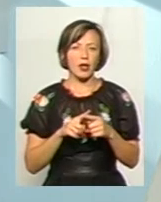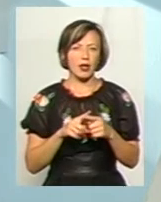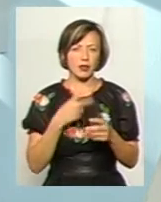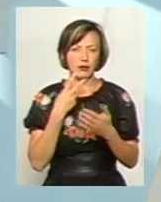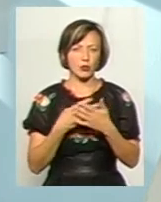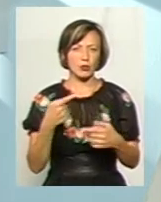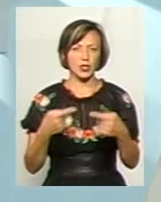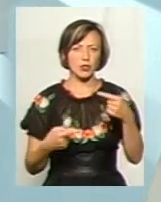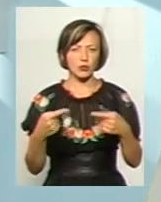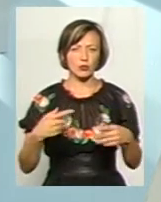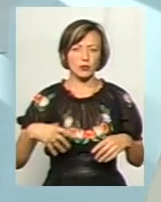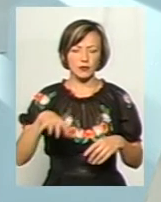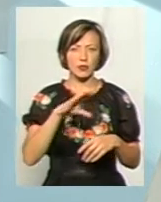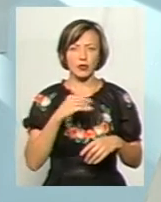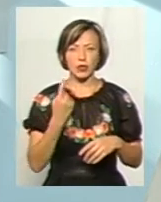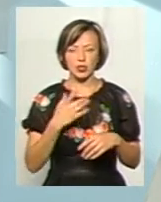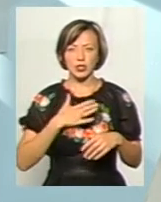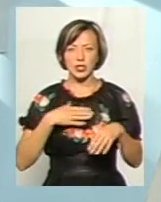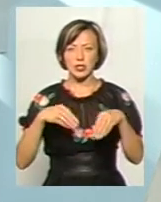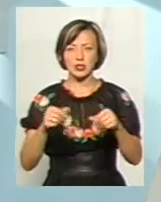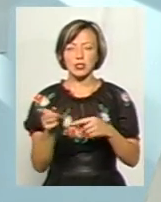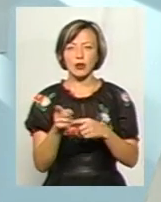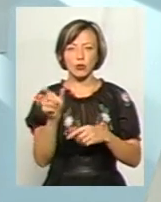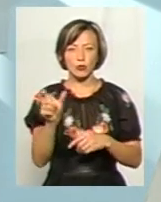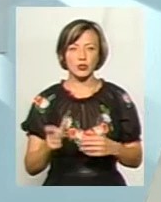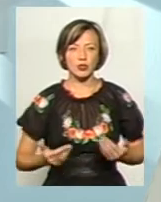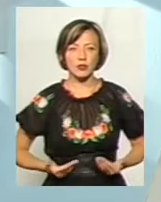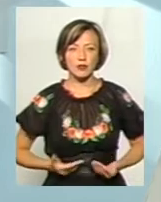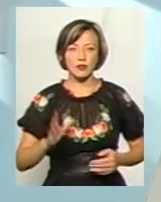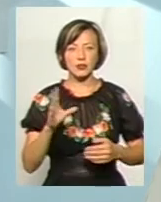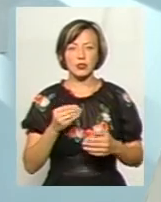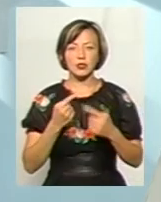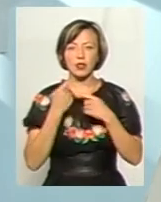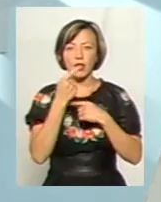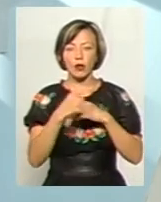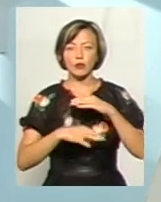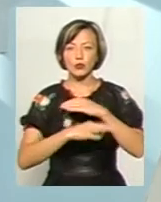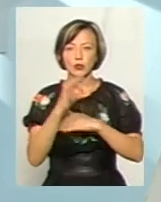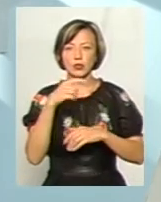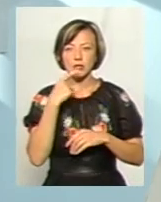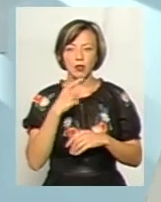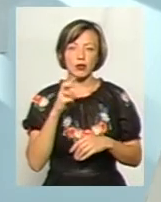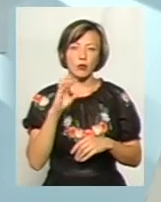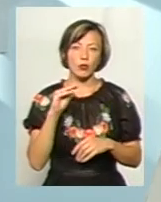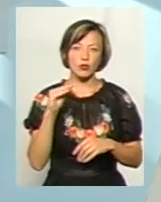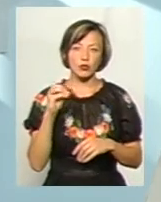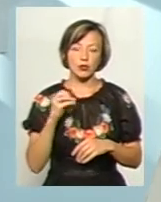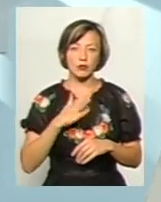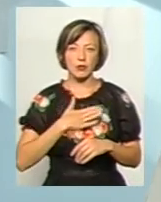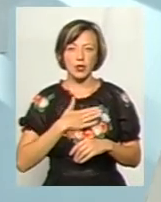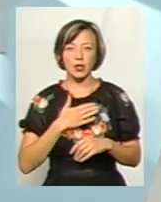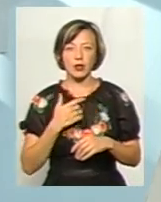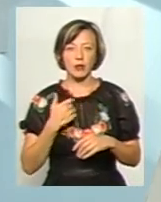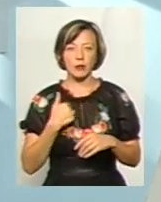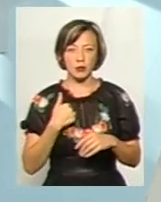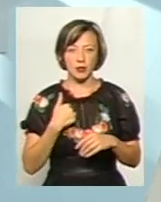дискусії, от одна наша землячка з Тернопільщини, до речі, яка живе все життя на Далекому Сході, вона сказала, боже мій, от відколи